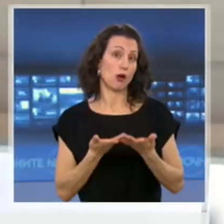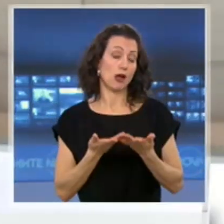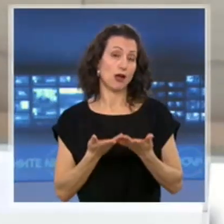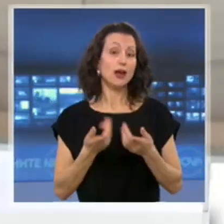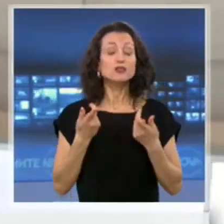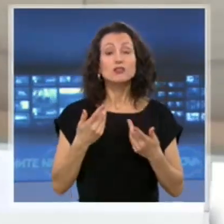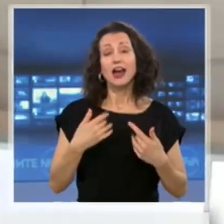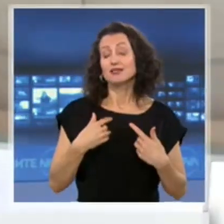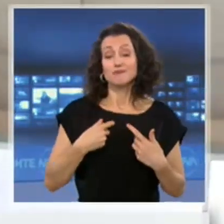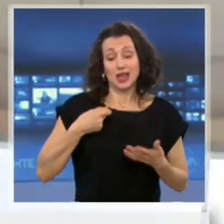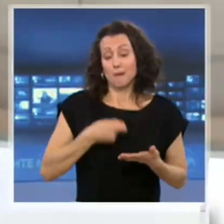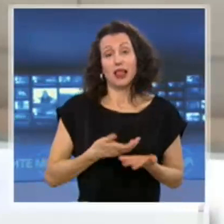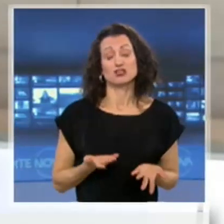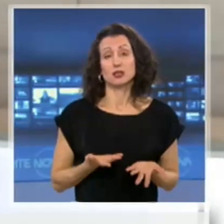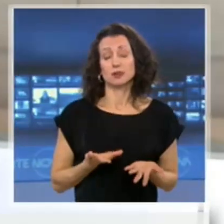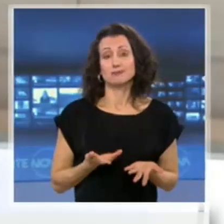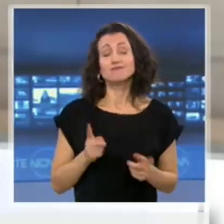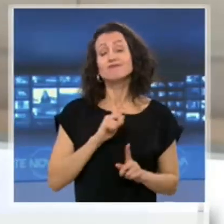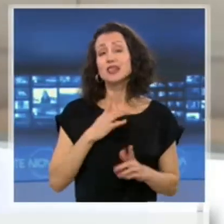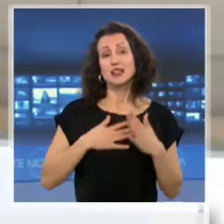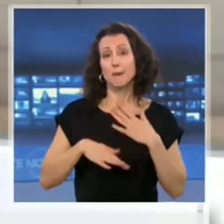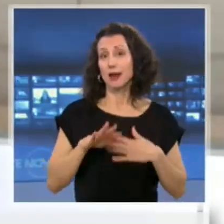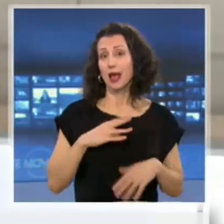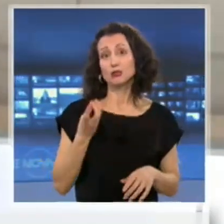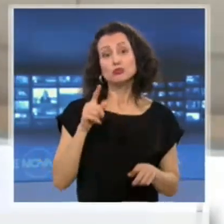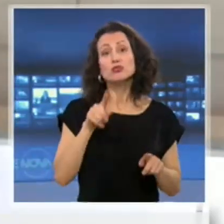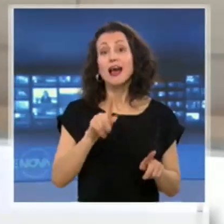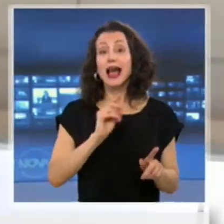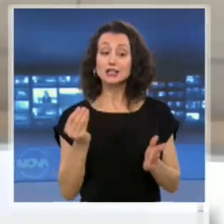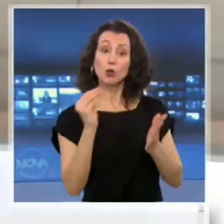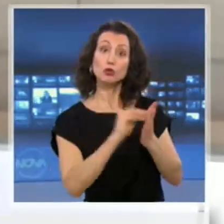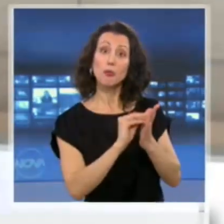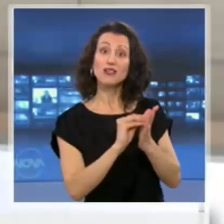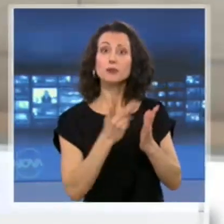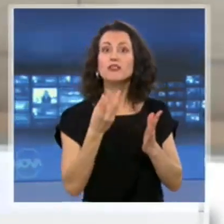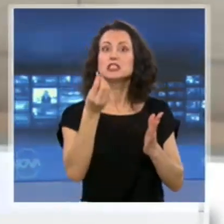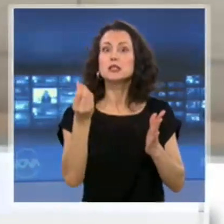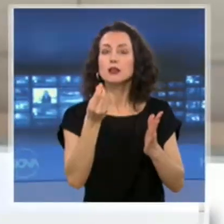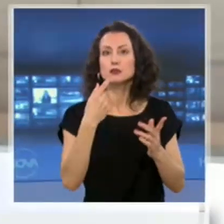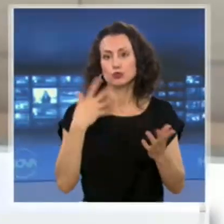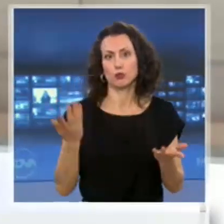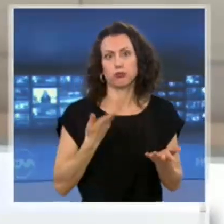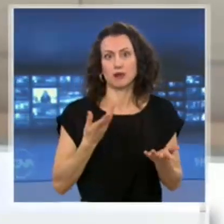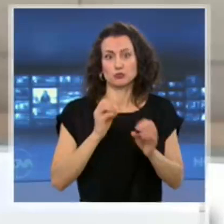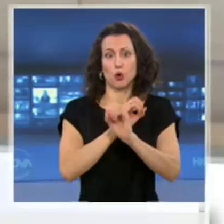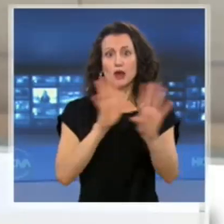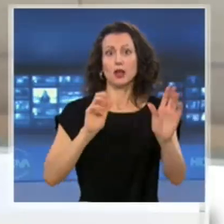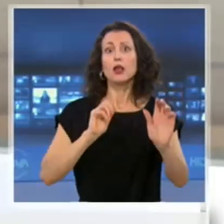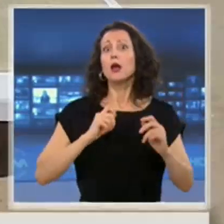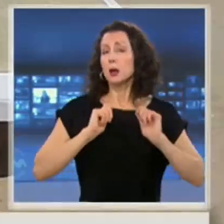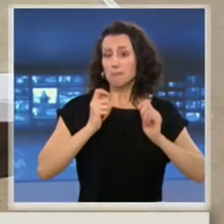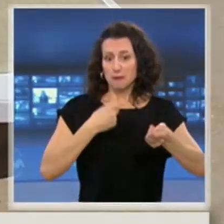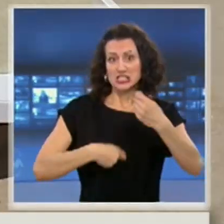наша сметка, колкото и неприятно да е. Ние не можем това да го отразим в цените, защото пак имаме пазарни цени, с които се